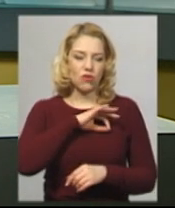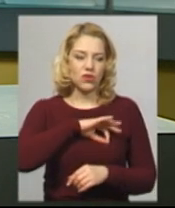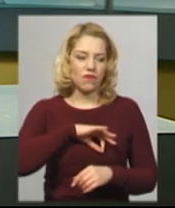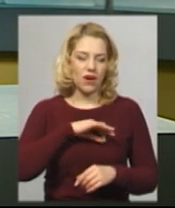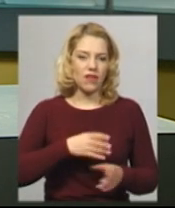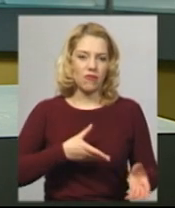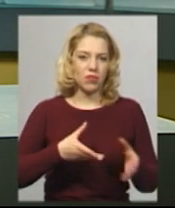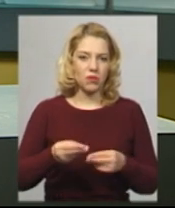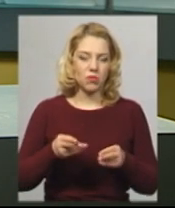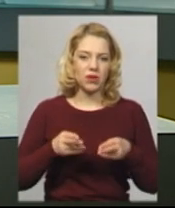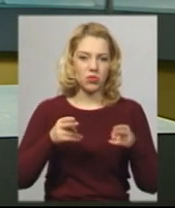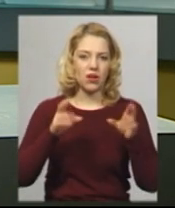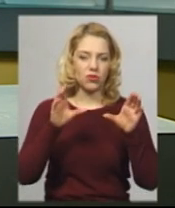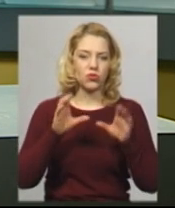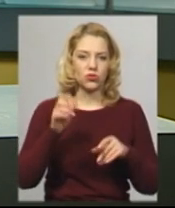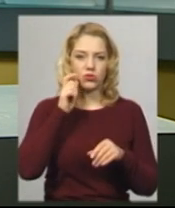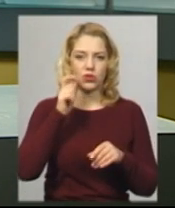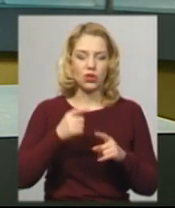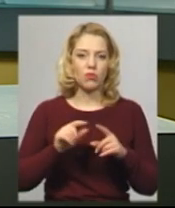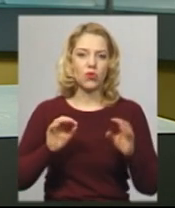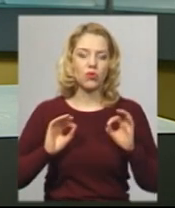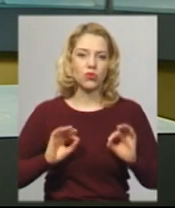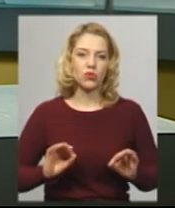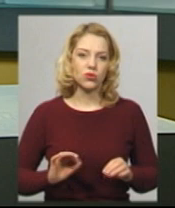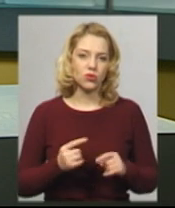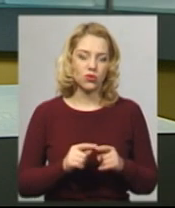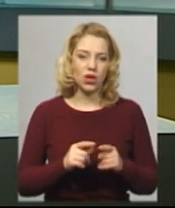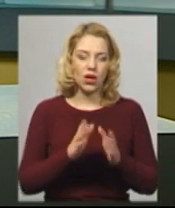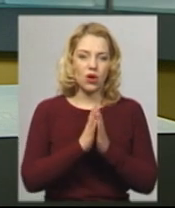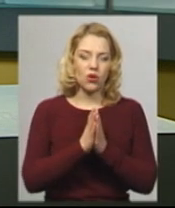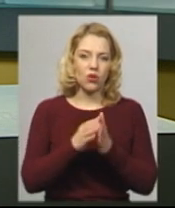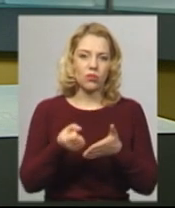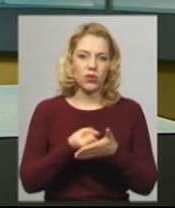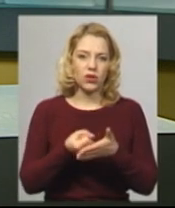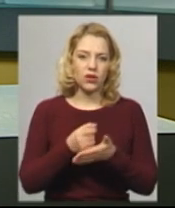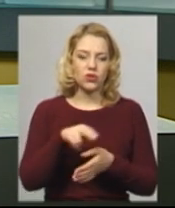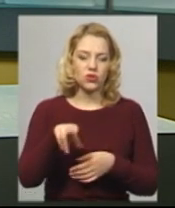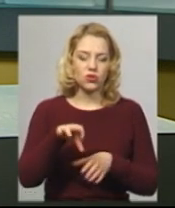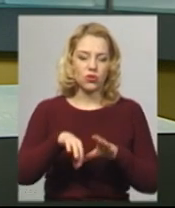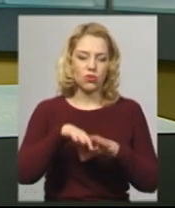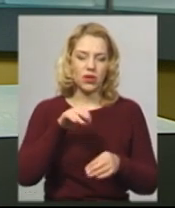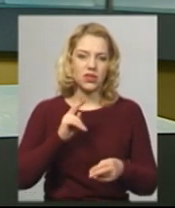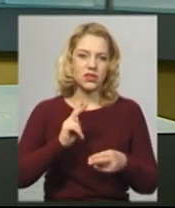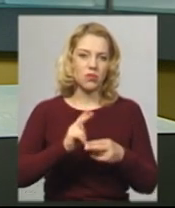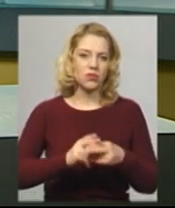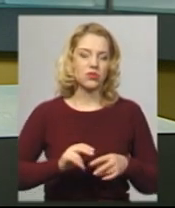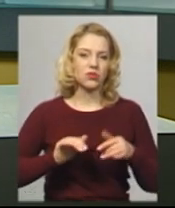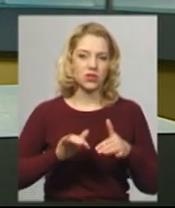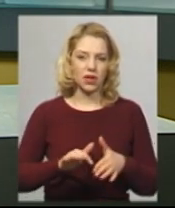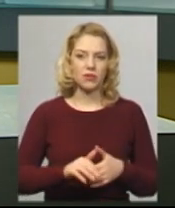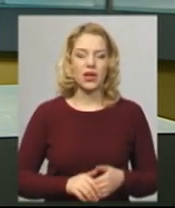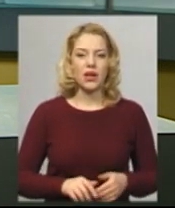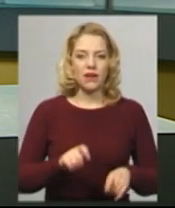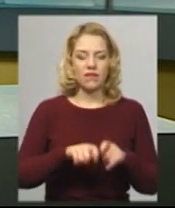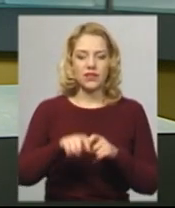України». Прокуратура області готувала клопотання до суду щодо обрання підозрюваному запобіжного заходу, каже Оксана Грея. Фіскала